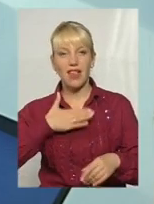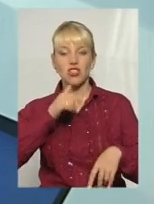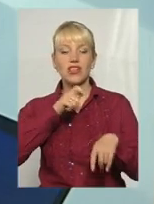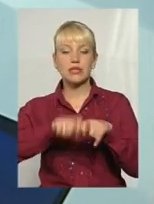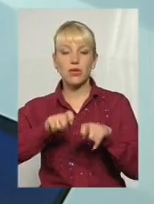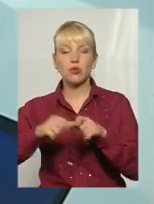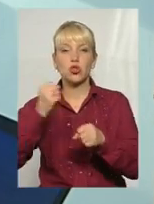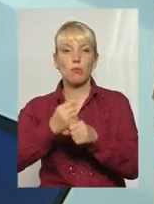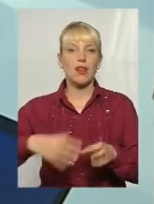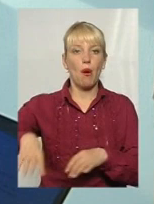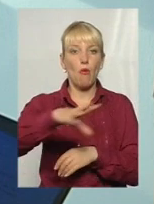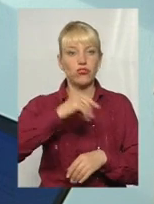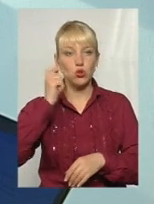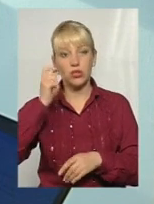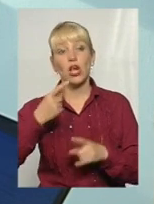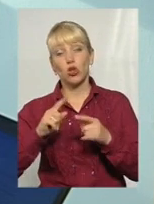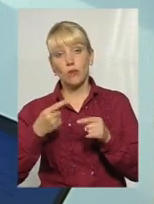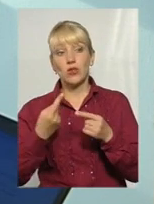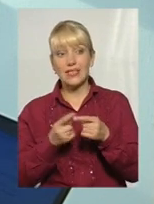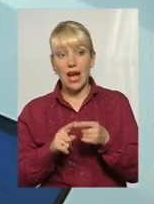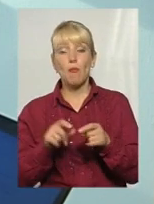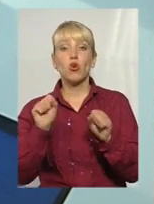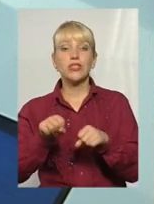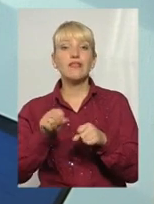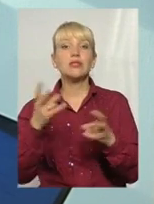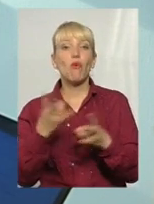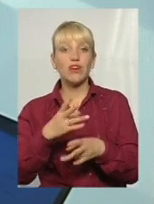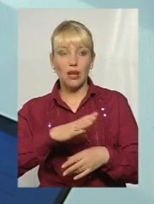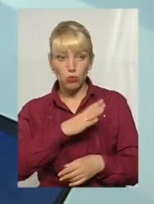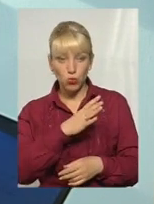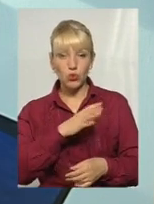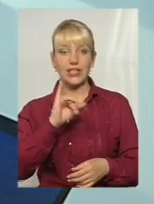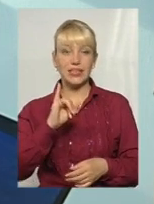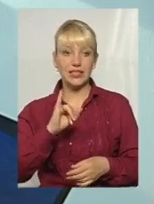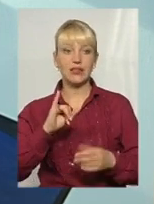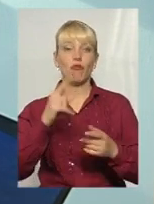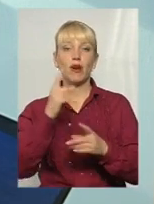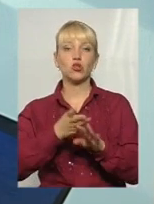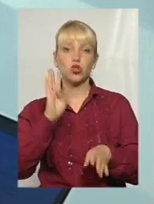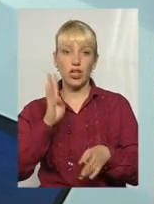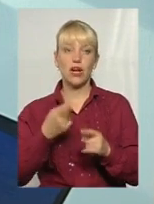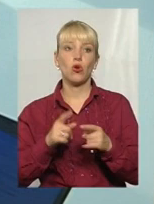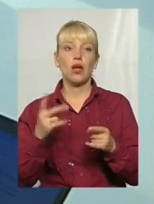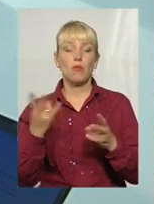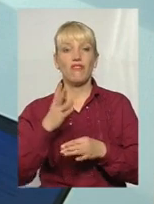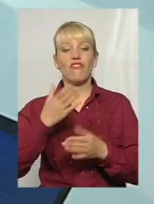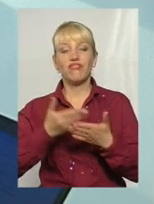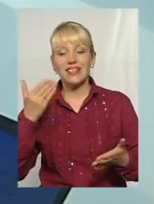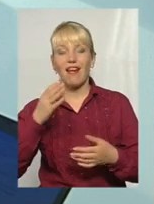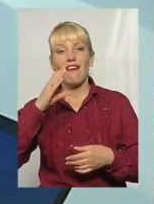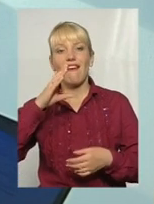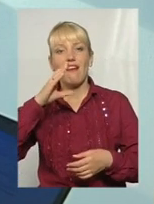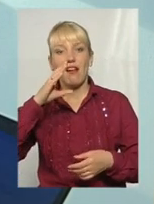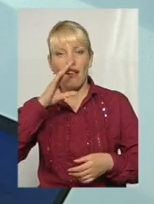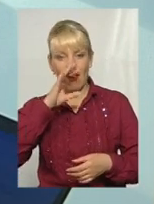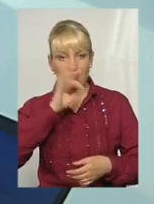такий варіант. Тому ця можливість, вона має бути. І, в першу чергу, звичайно, від ефективності. Звичайно,